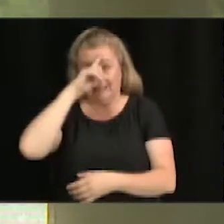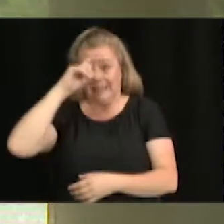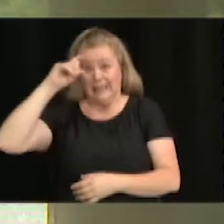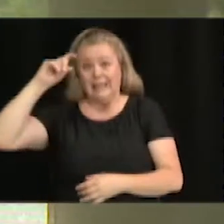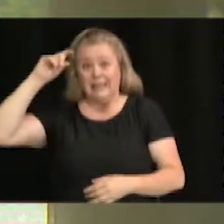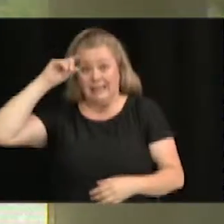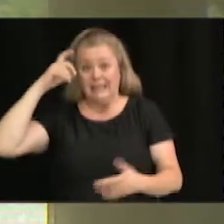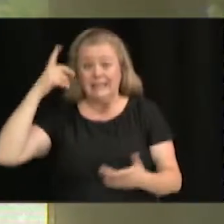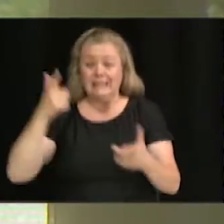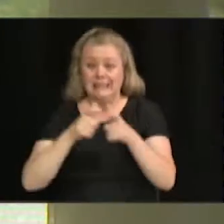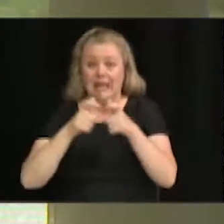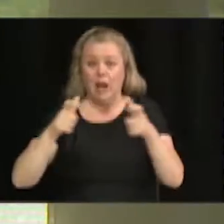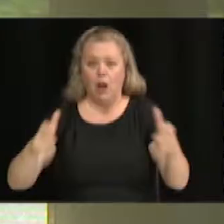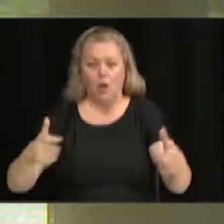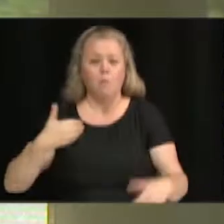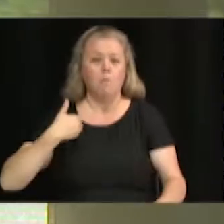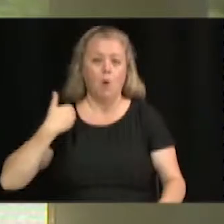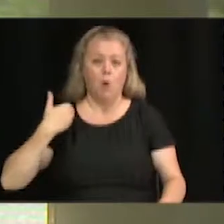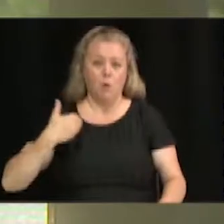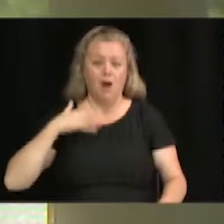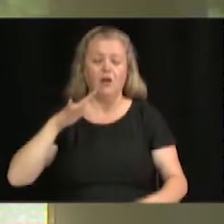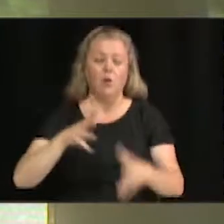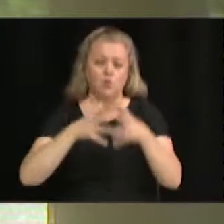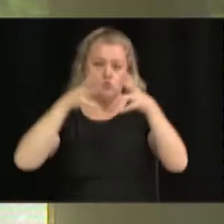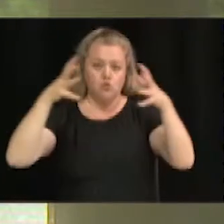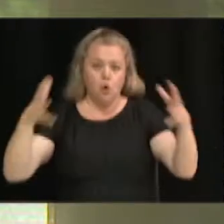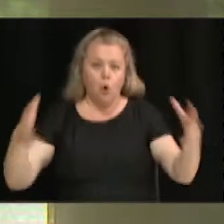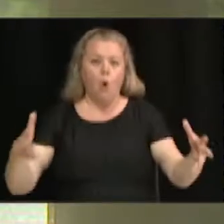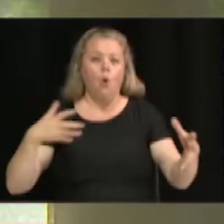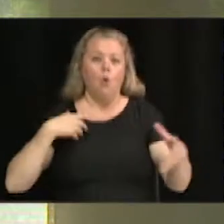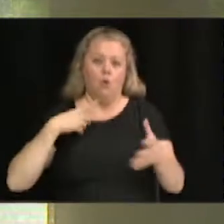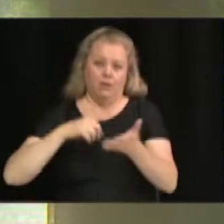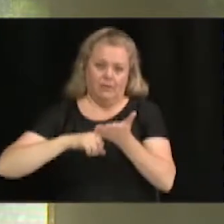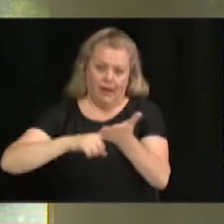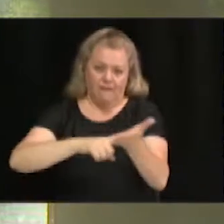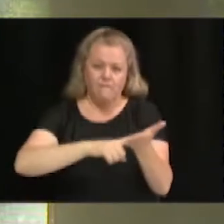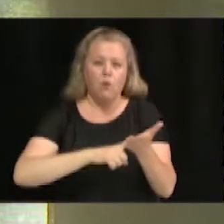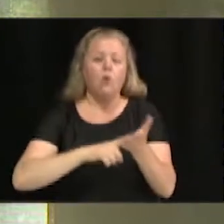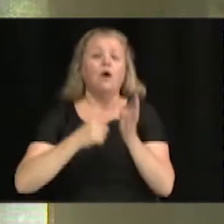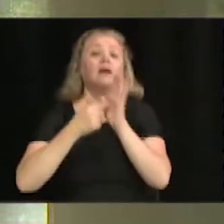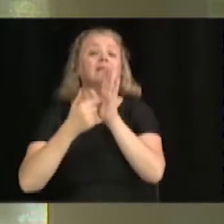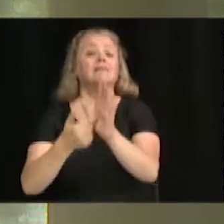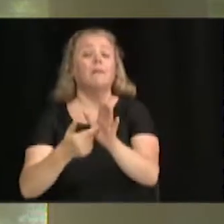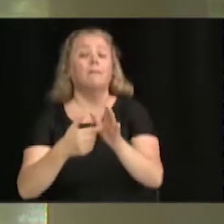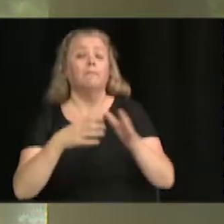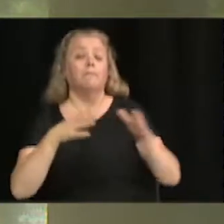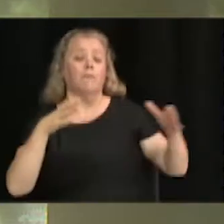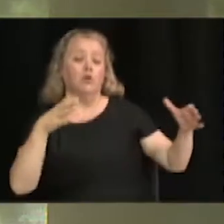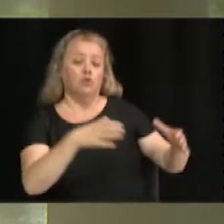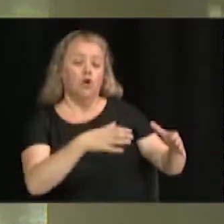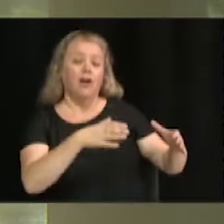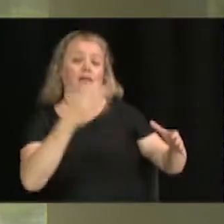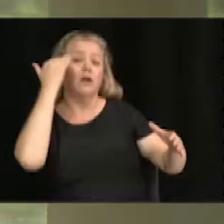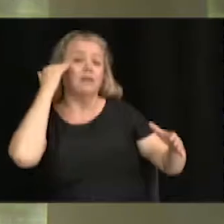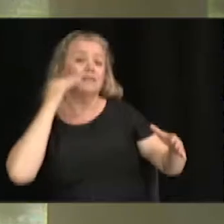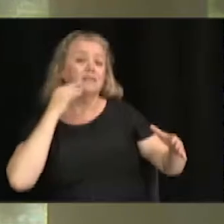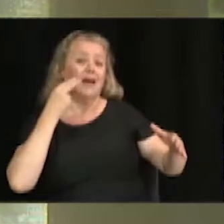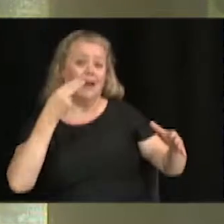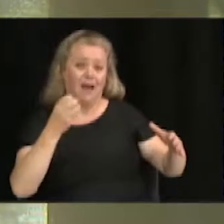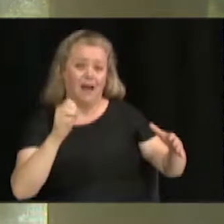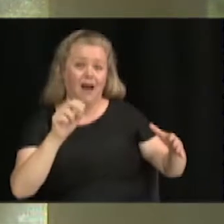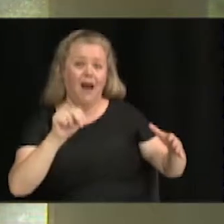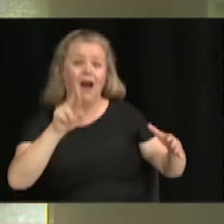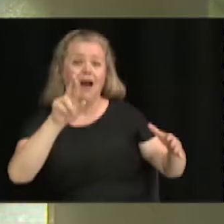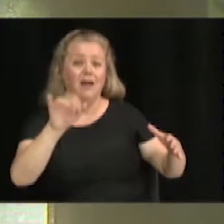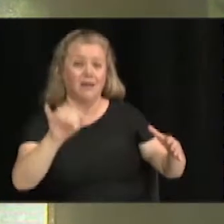'envergure des travaux. Évidemment, dans le cas du collecteur Saint-Henri, là, vous n'êtes pas sans constater, puis on l'a annoncé sur toutes les tribunes